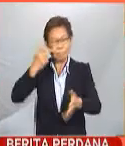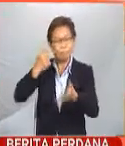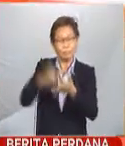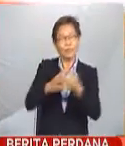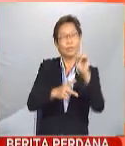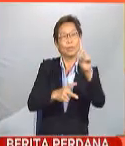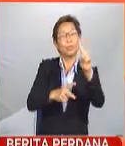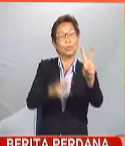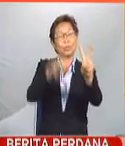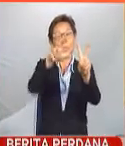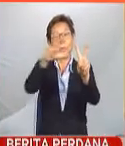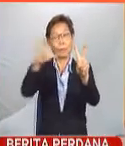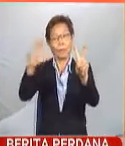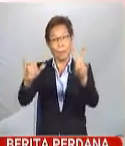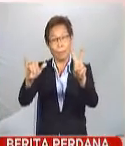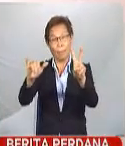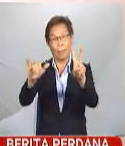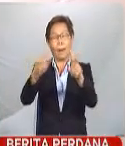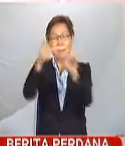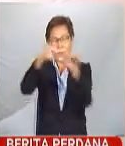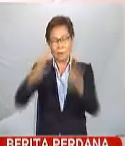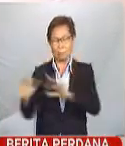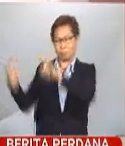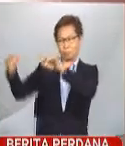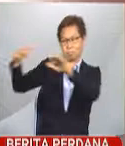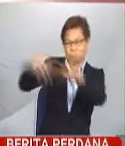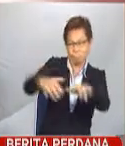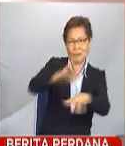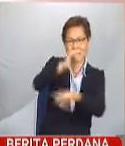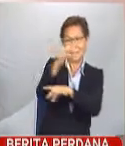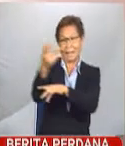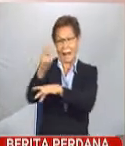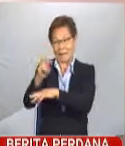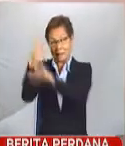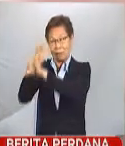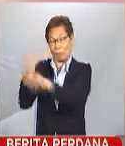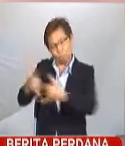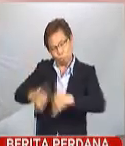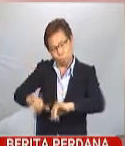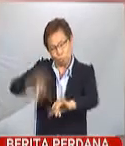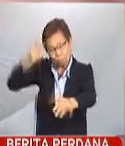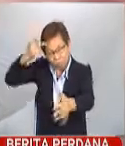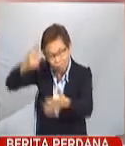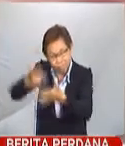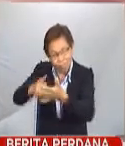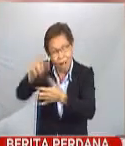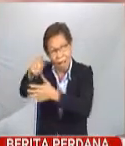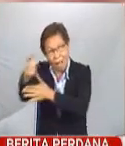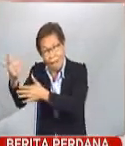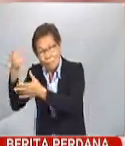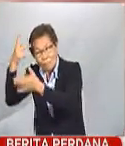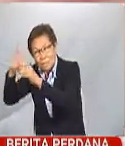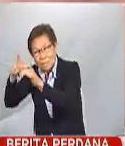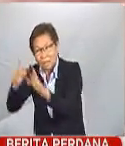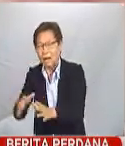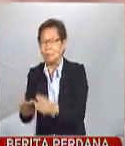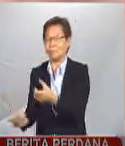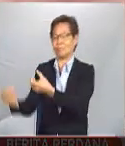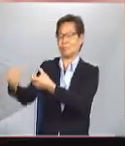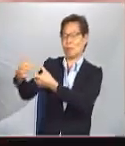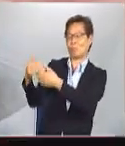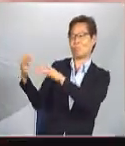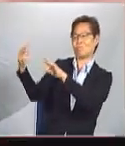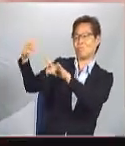236 peserta perhimpunan itu dan pihak JKN Sarawak akan meneruskan usaha mengesan bagi peserta yang terlibat.